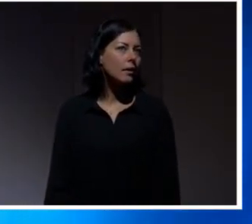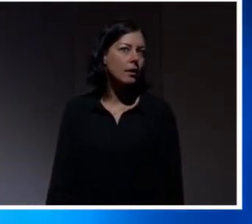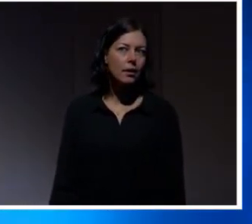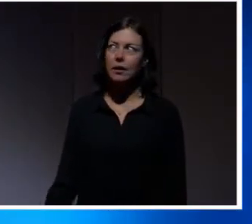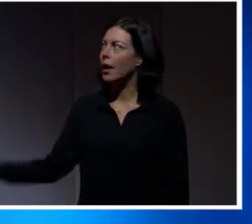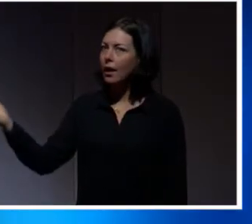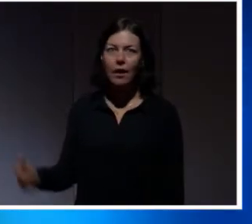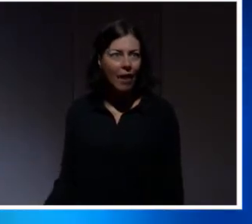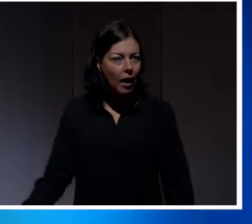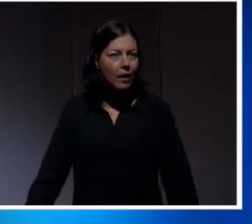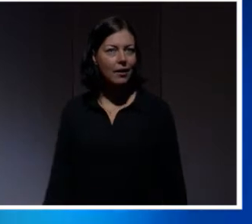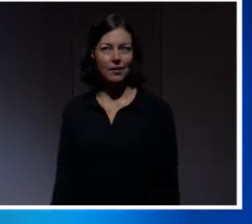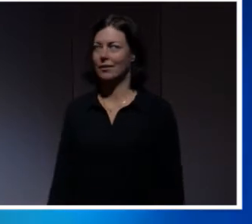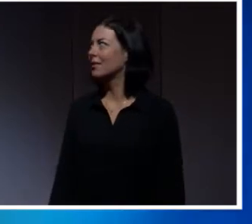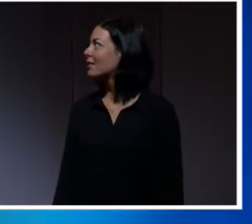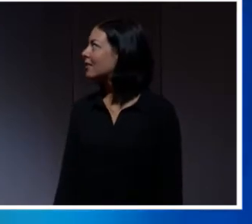Kom igen.